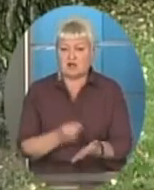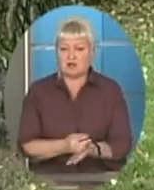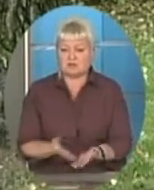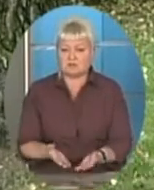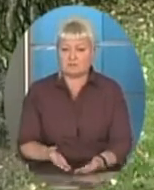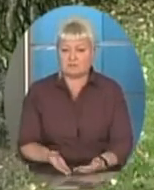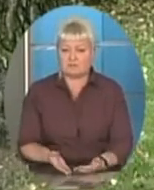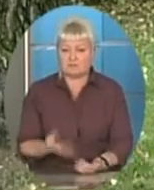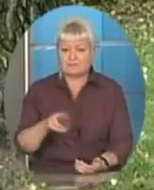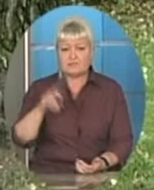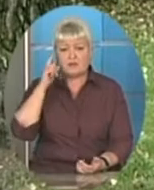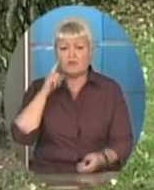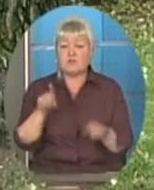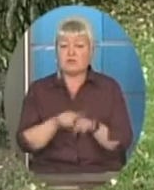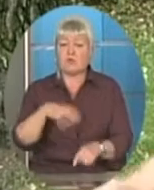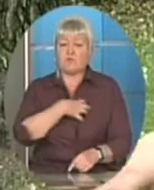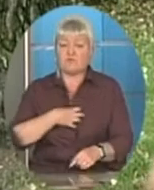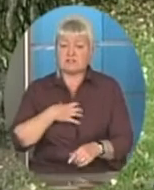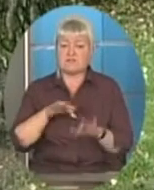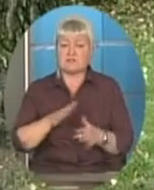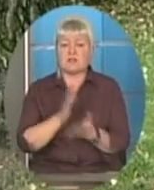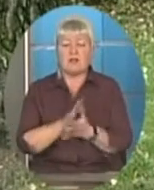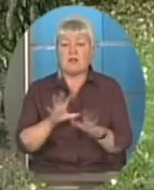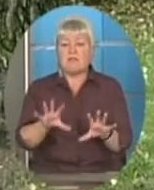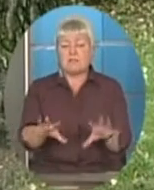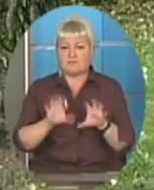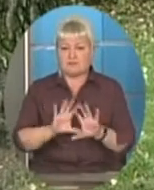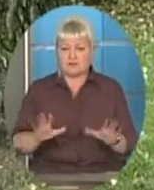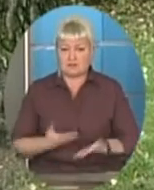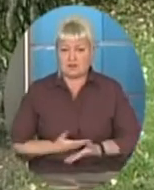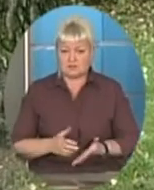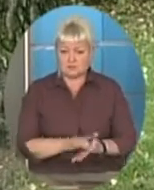я думаю, що ще важливою такою річю, це є несприйняття соціумом.